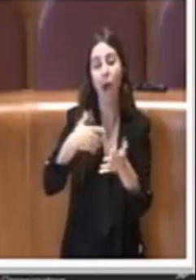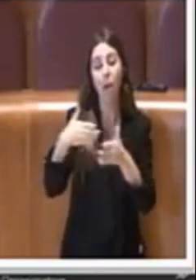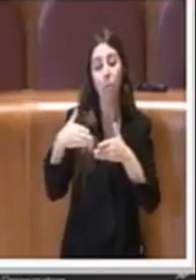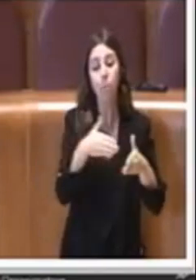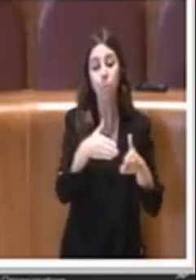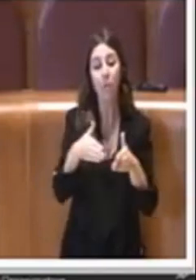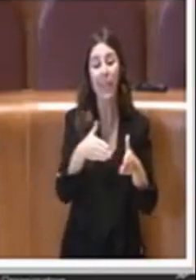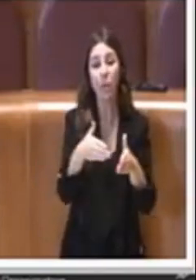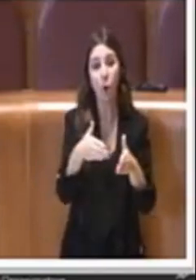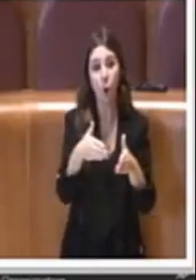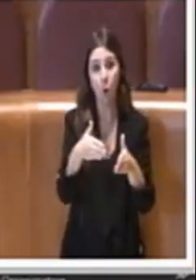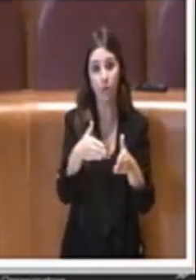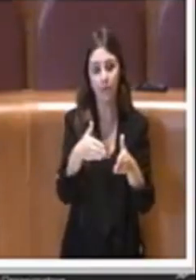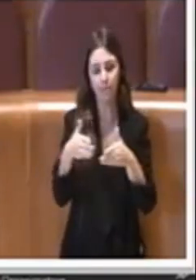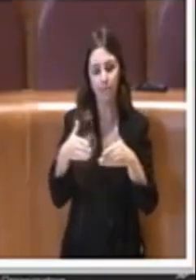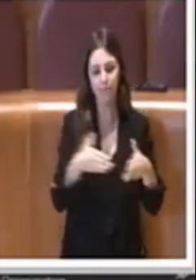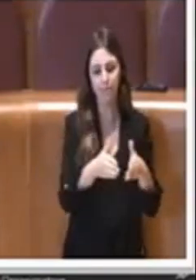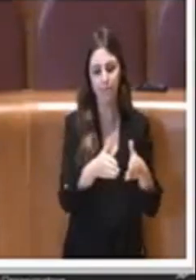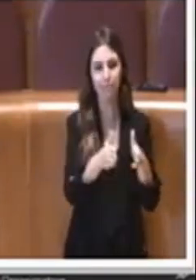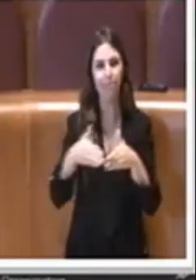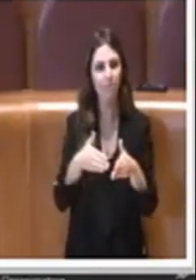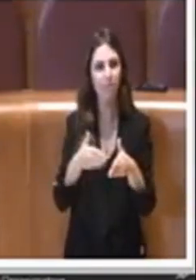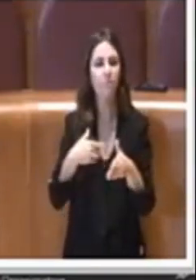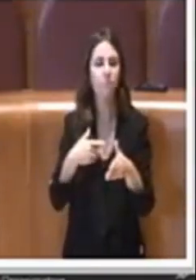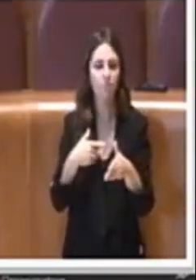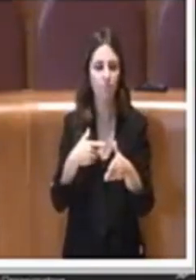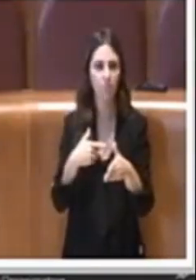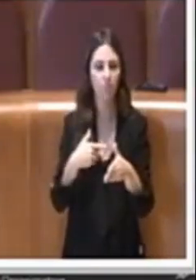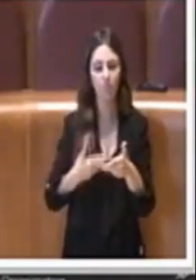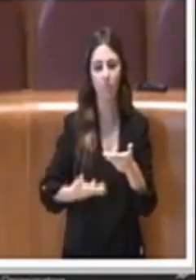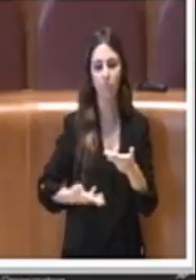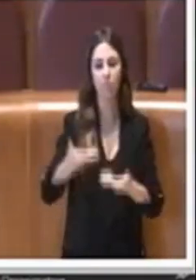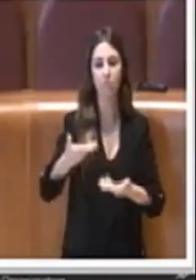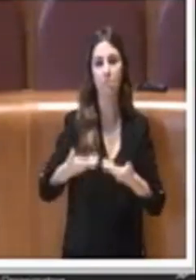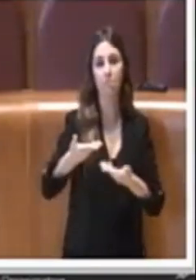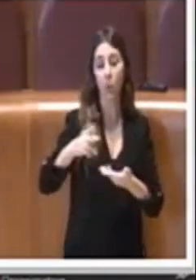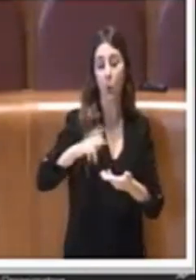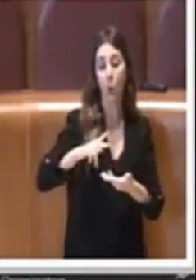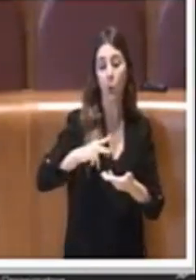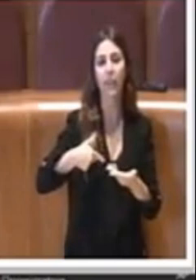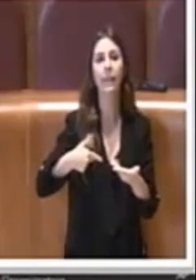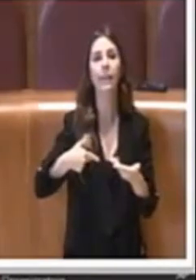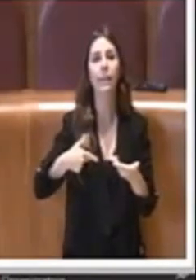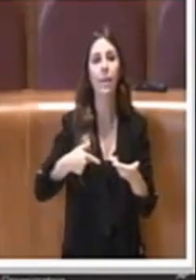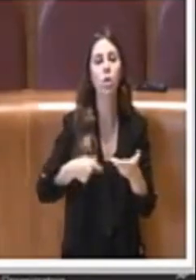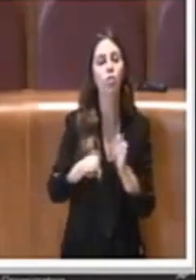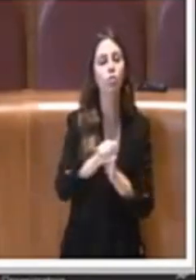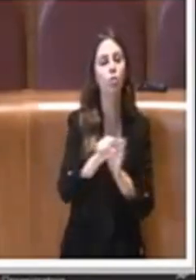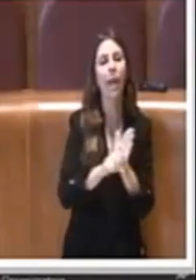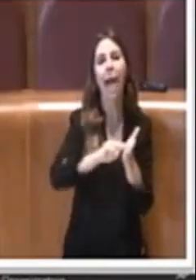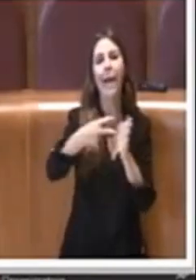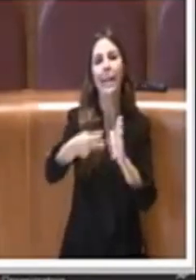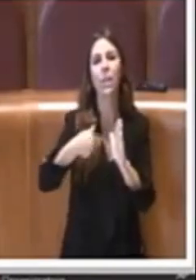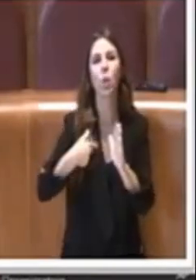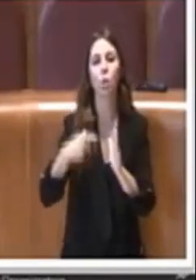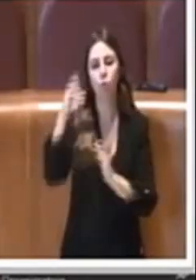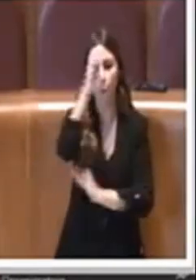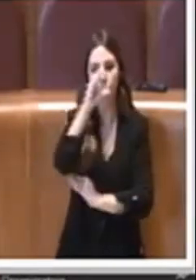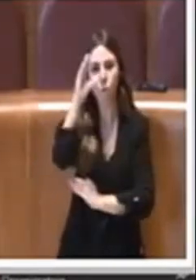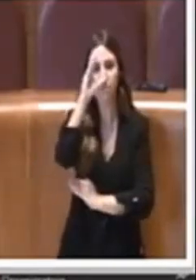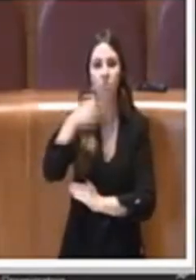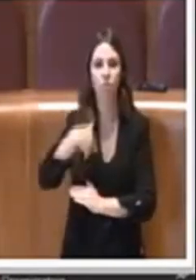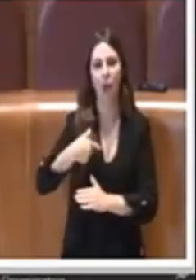i percorsi, percorsi comunque nobili, se dal punto di vista turistico, storico, architettonico, insomma, più che